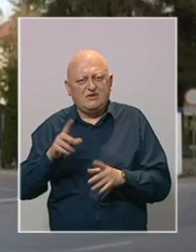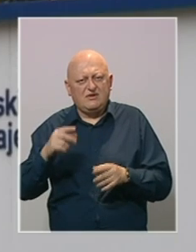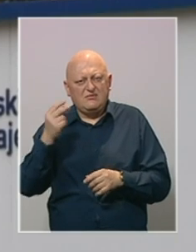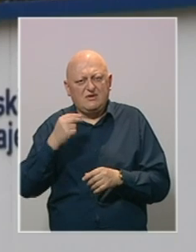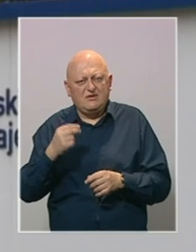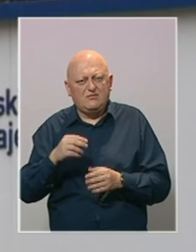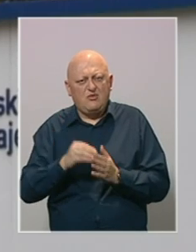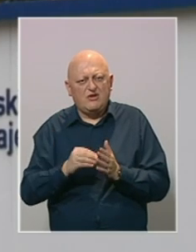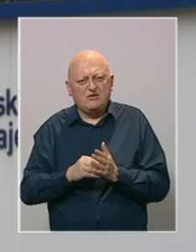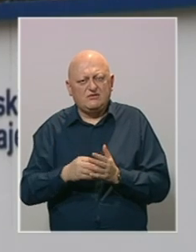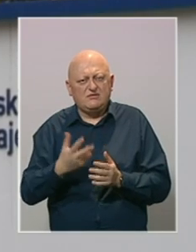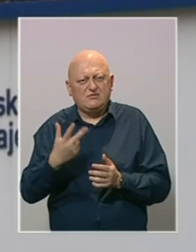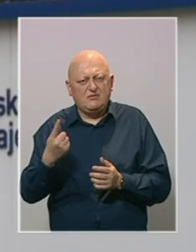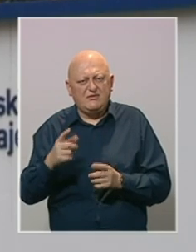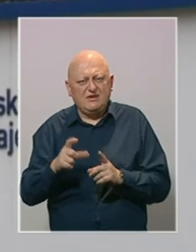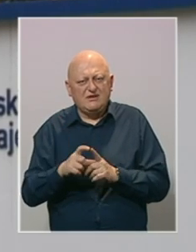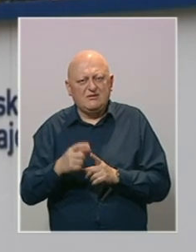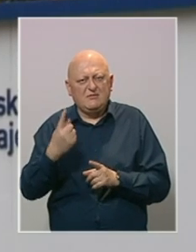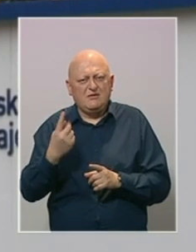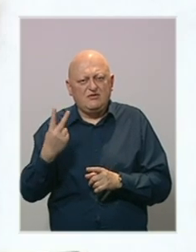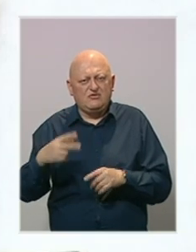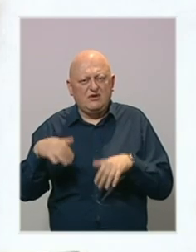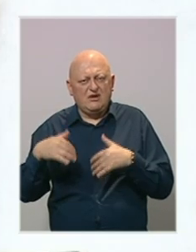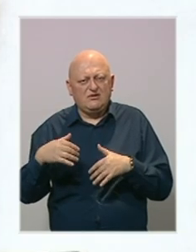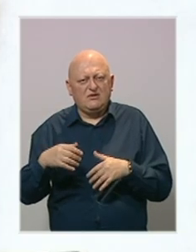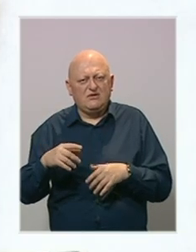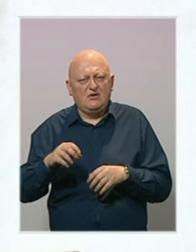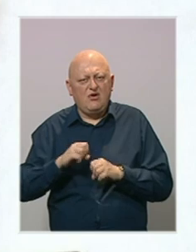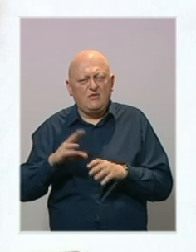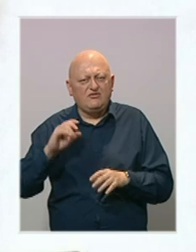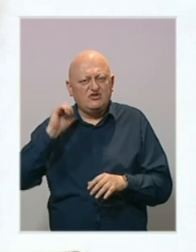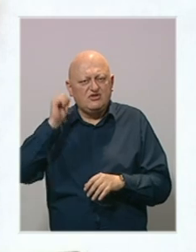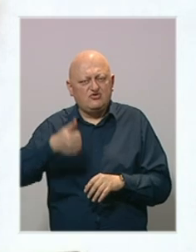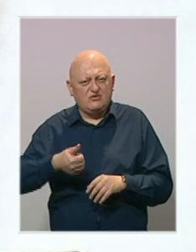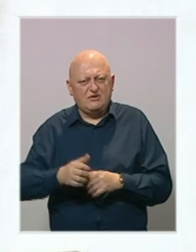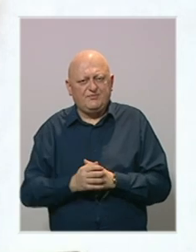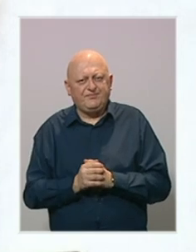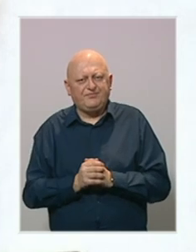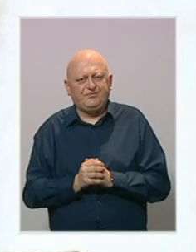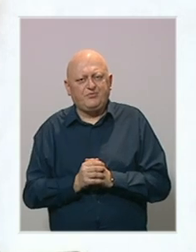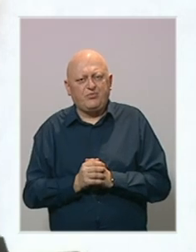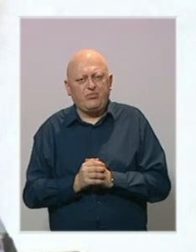Republike Srpske podatke za 31. prosinac, 1. i 2. sječnja objavit će sutra.